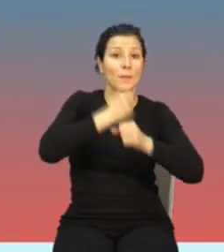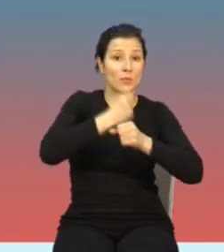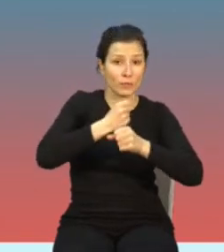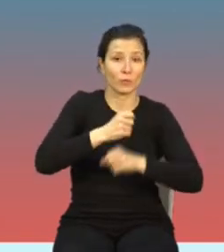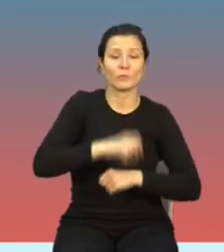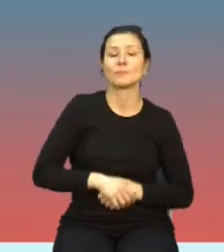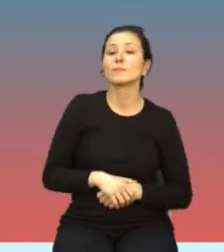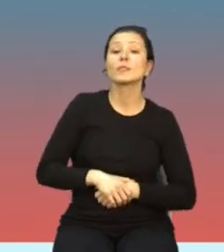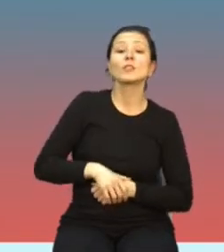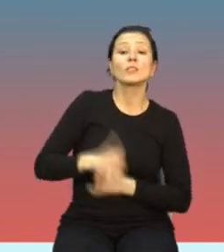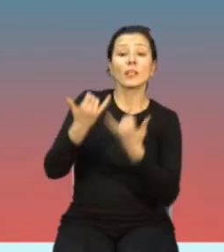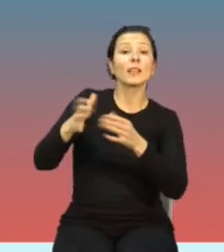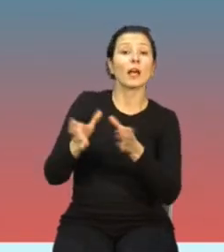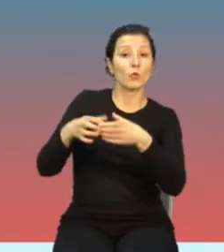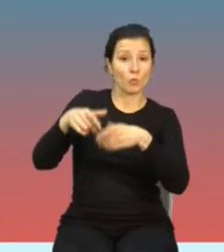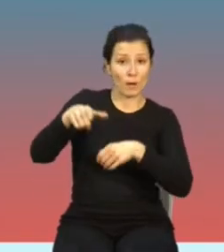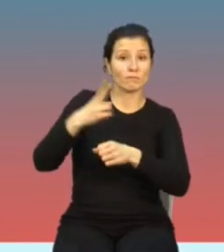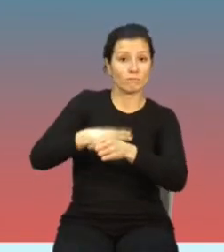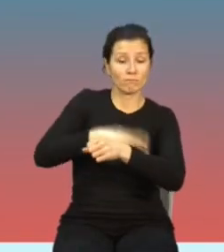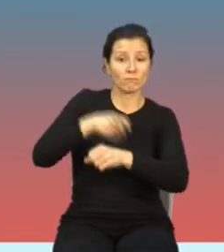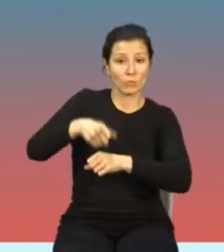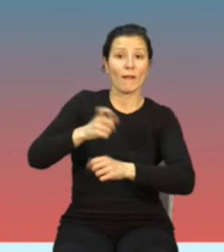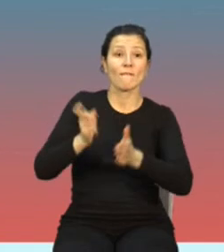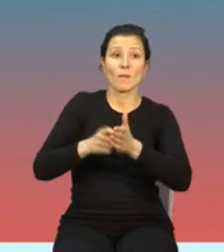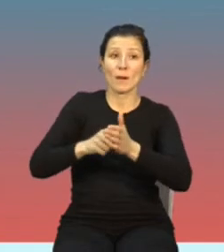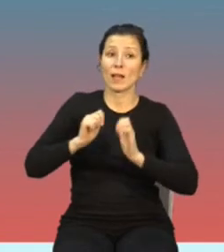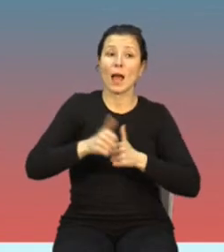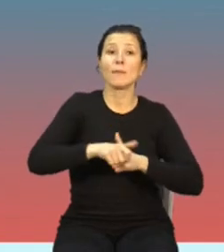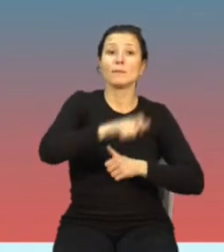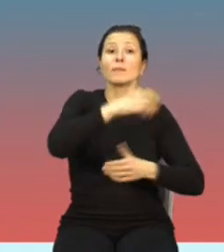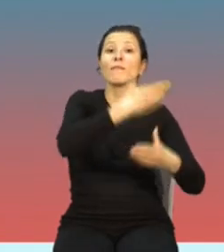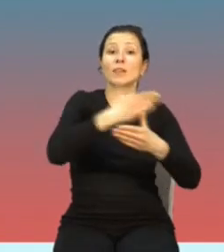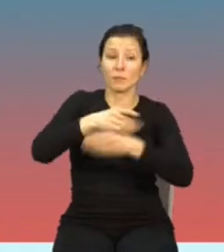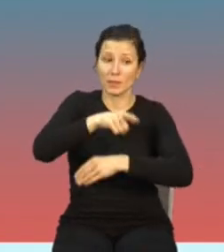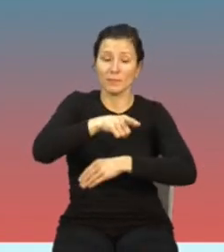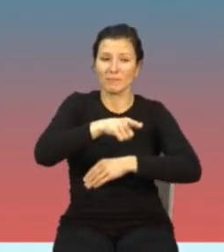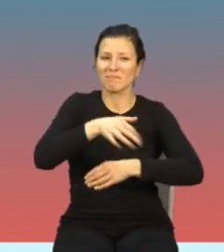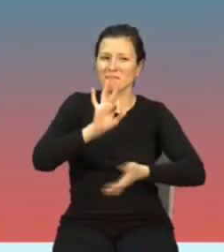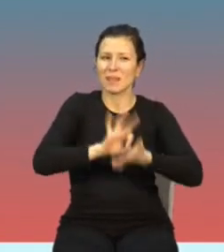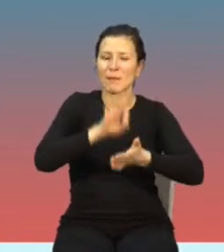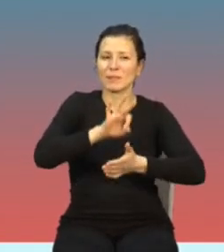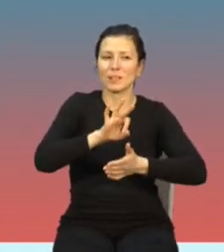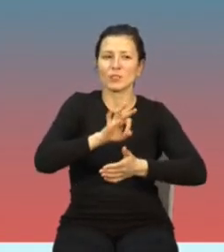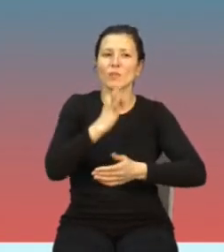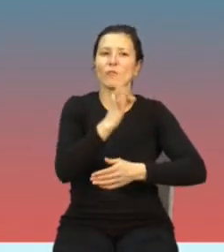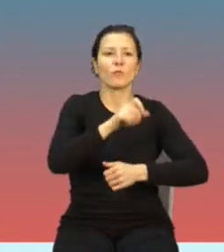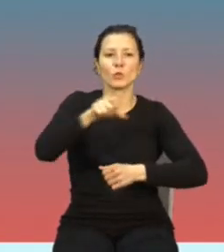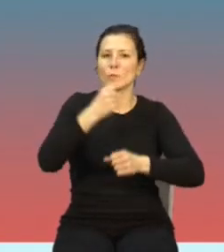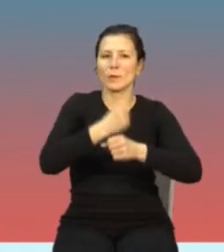tego, by pracodawcy zapewnili to, że ich pracownicy nie są narażani na PEM